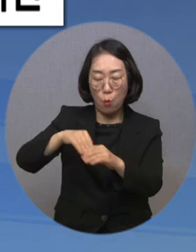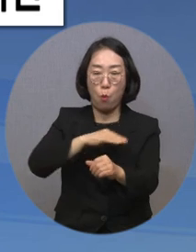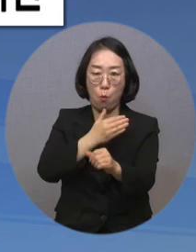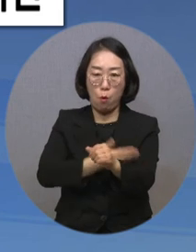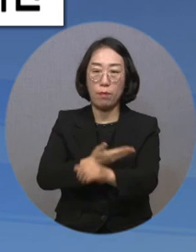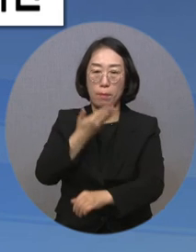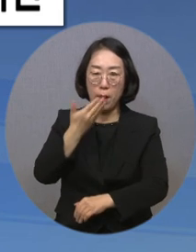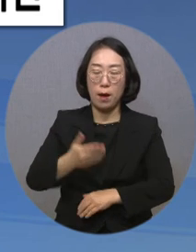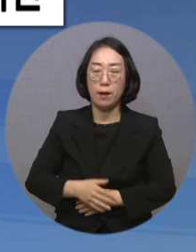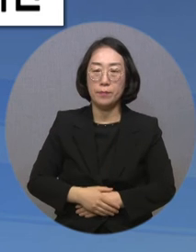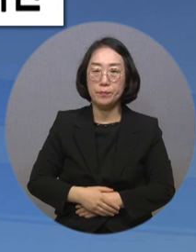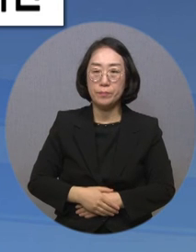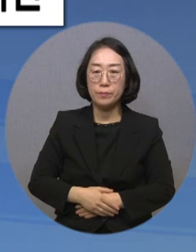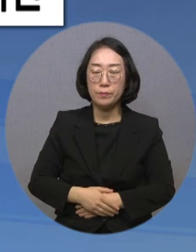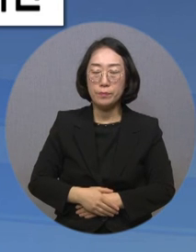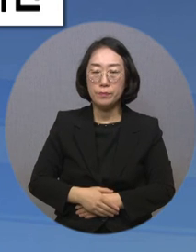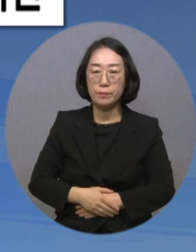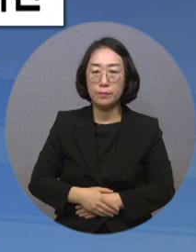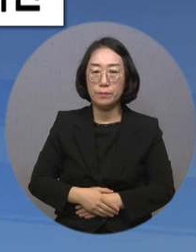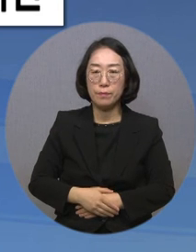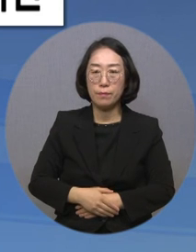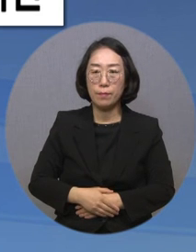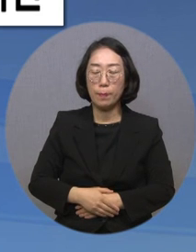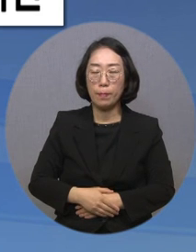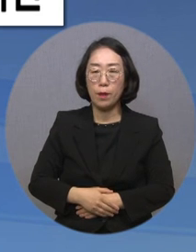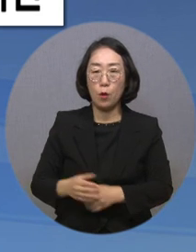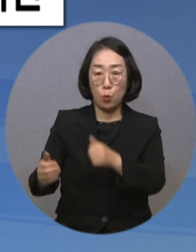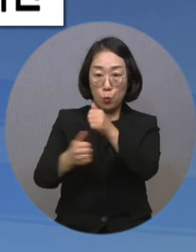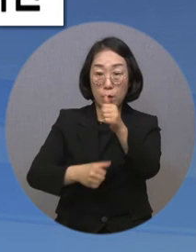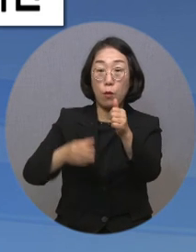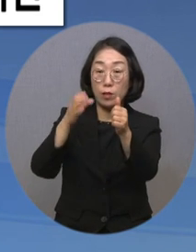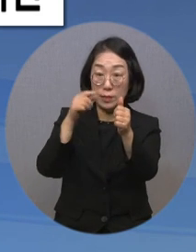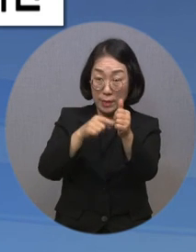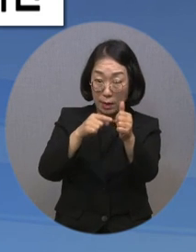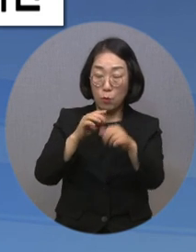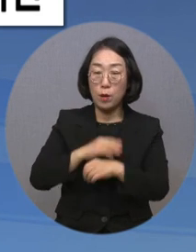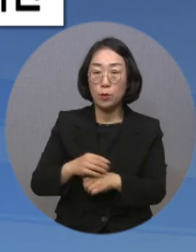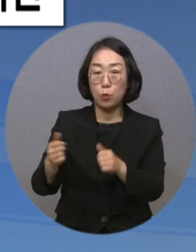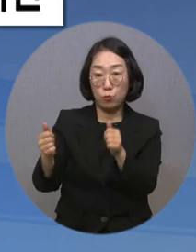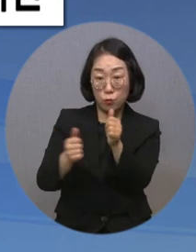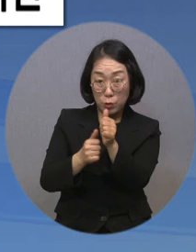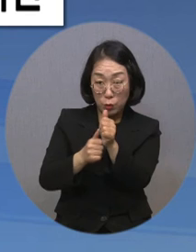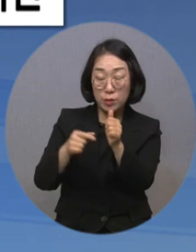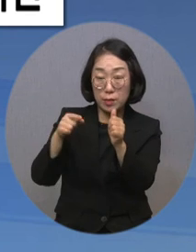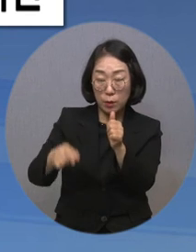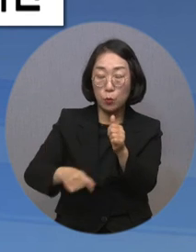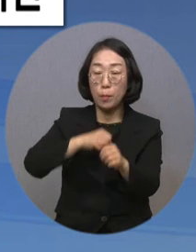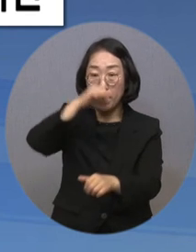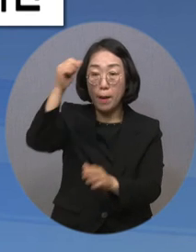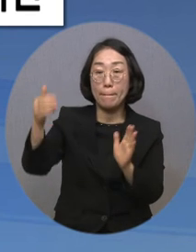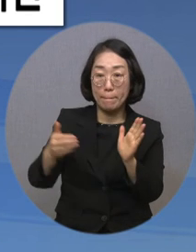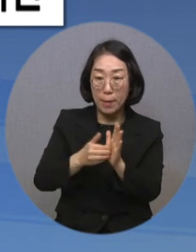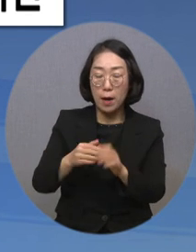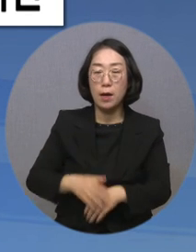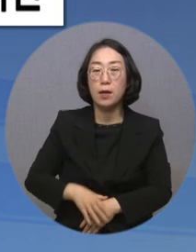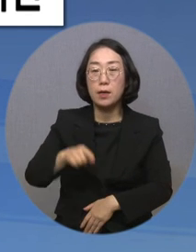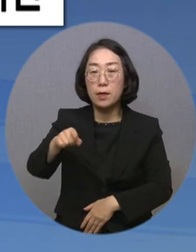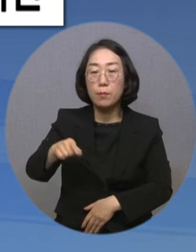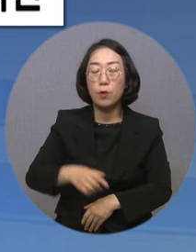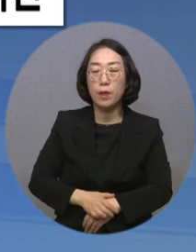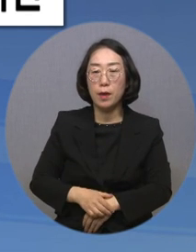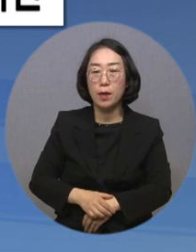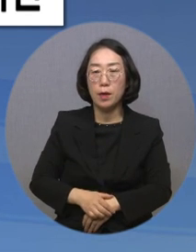수 있습니다. 앤드류 파슨스 위원장과 주예인 케일 부위원장도 재선에 성공했는데요. 이번에 구성된